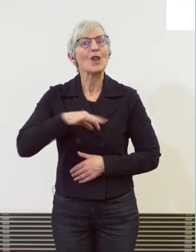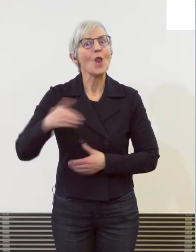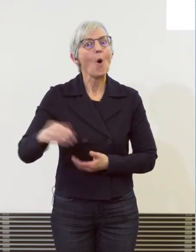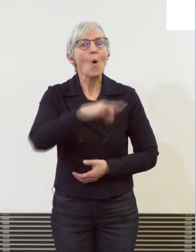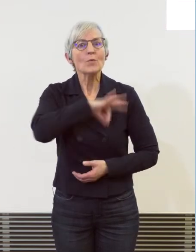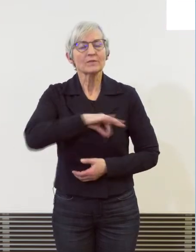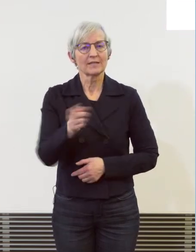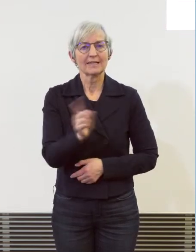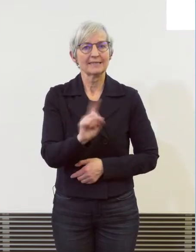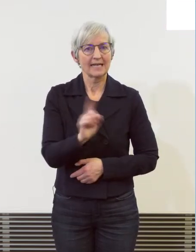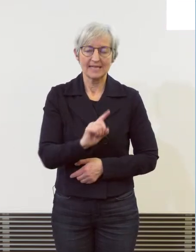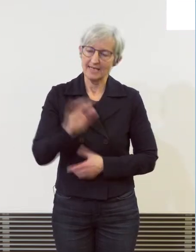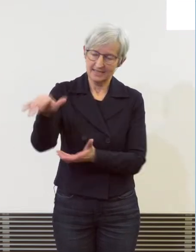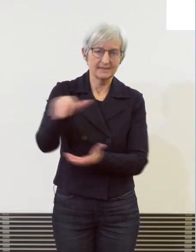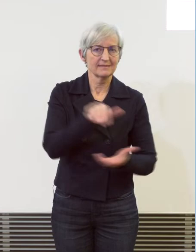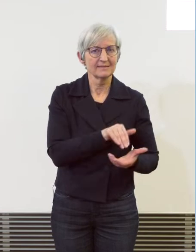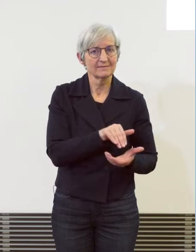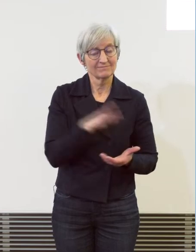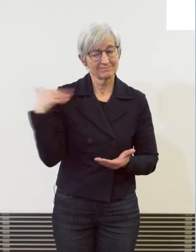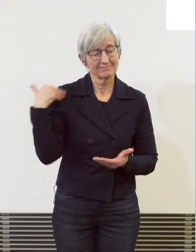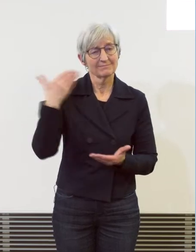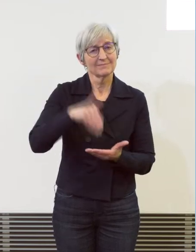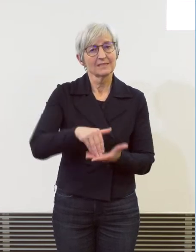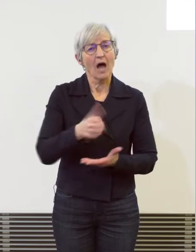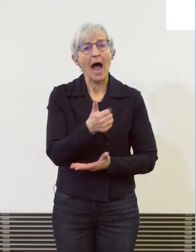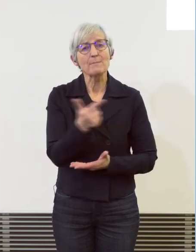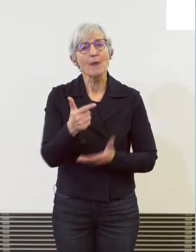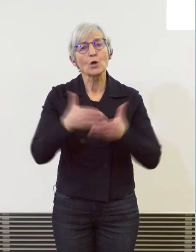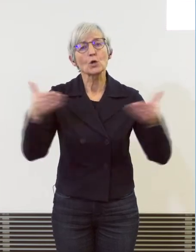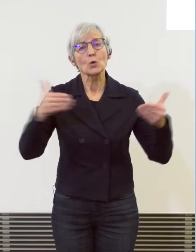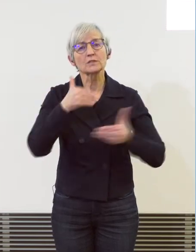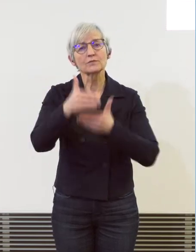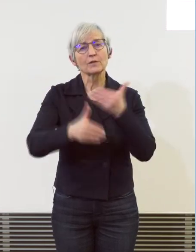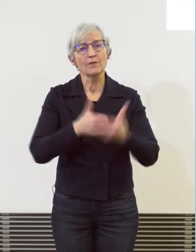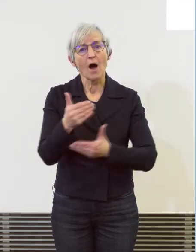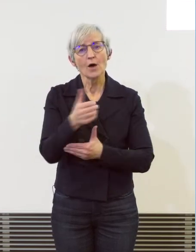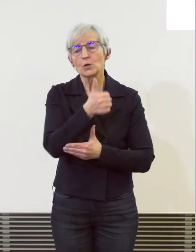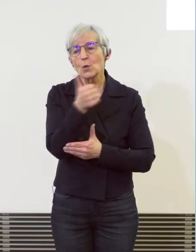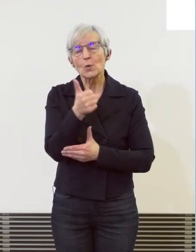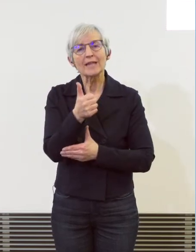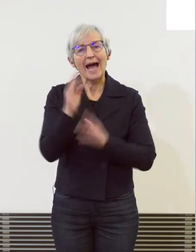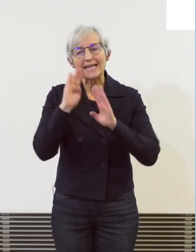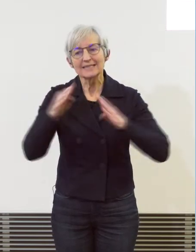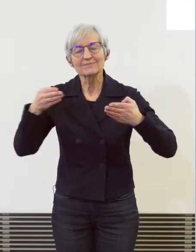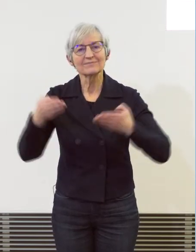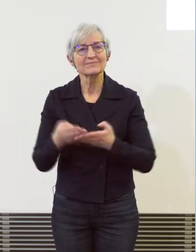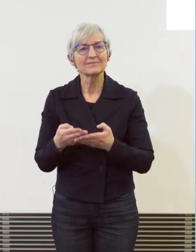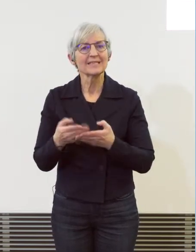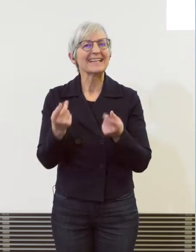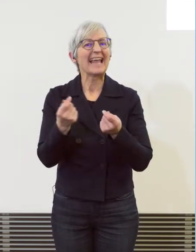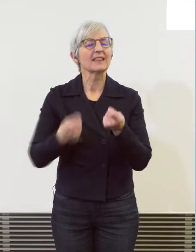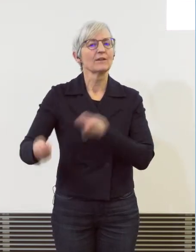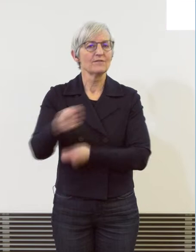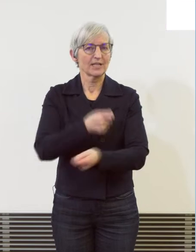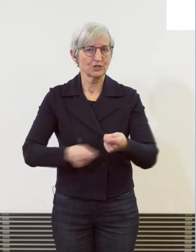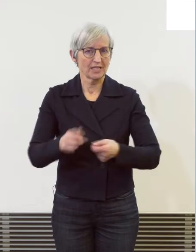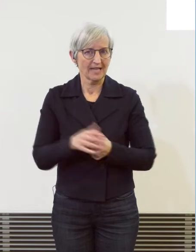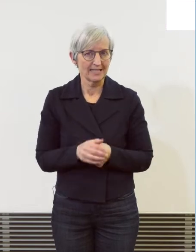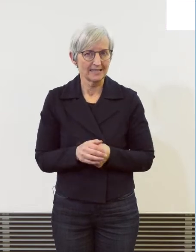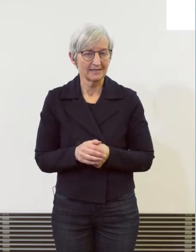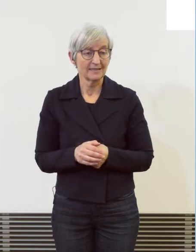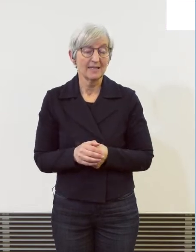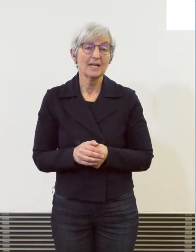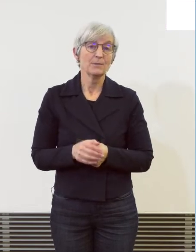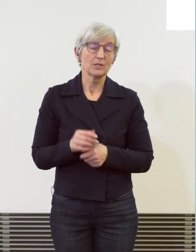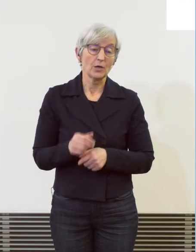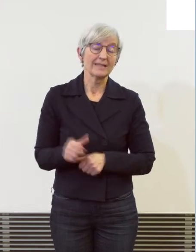Grossverfahren gehabt und einen Schwerpunkt im Bereich der Geldwäscherei. Das hat dazu beitragen, dass wir die Rekordsumme vom Vorjahr